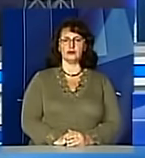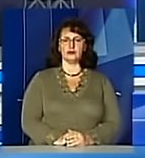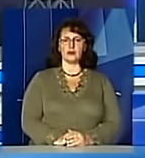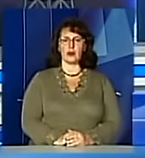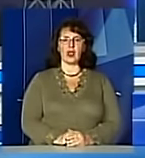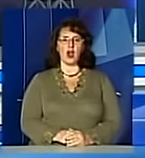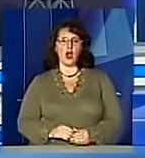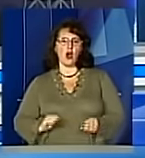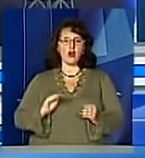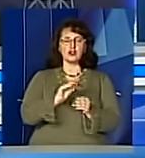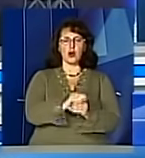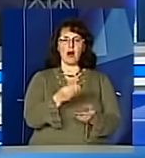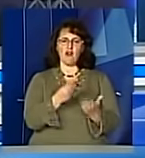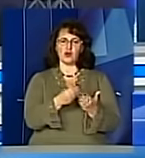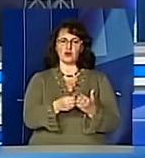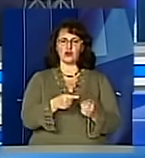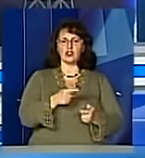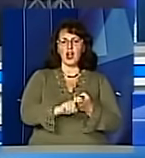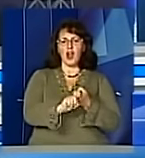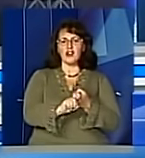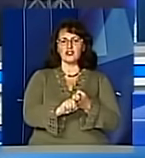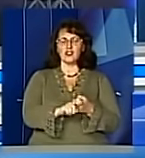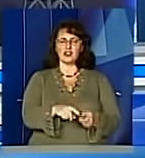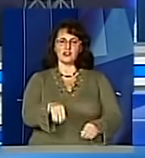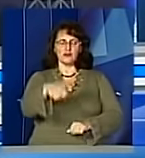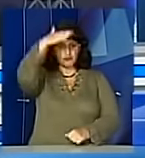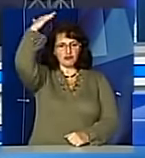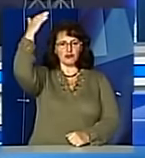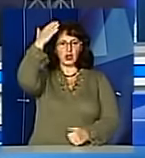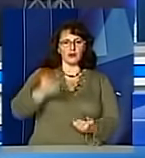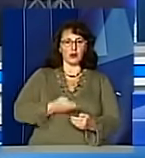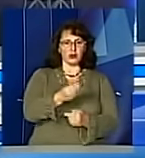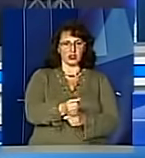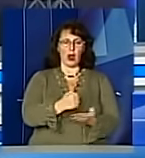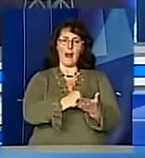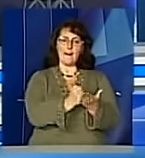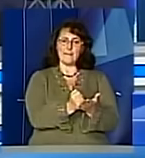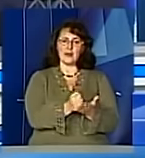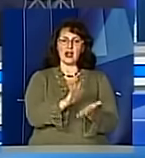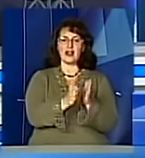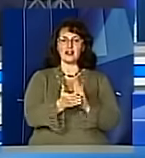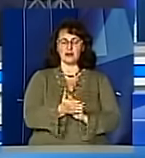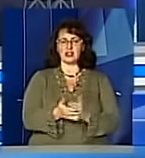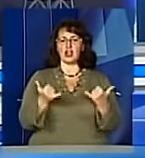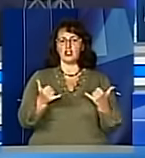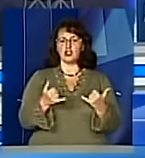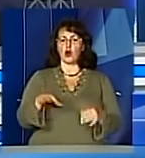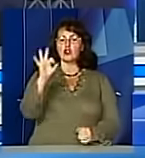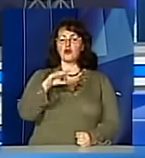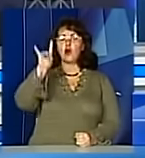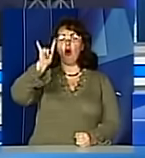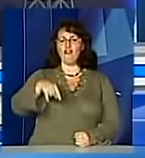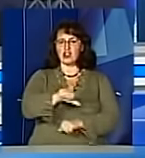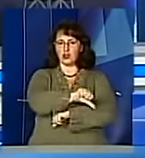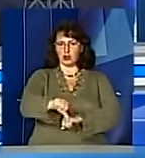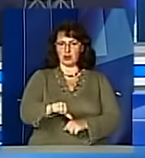Збагатити бюджет через митні платежі. У Львові підписали меморандум про вдосконалення єдиного вікна на львівській митниці. Загалом